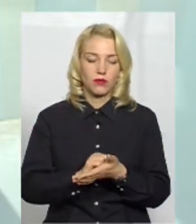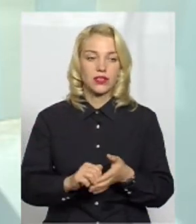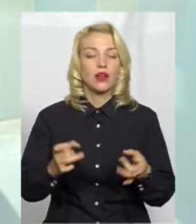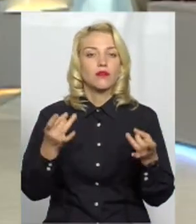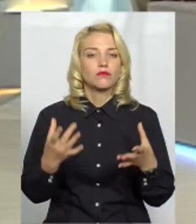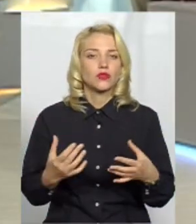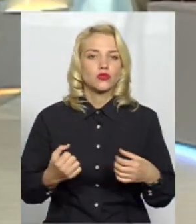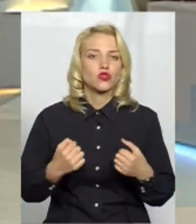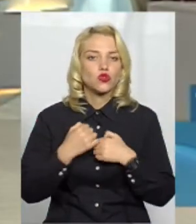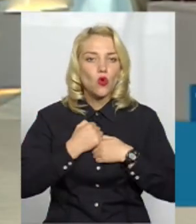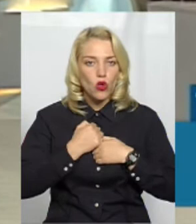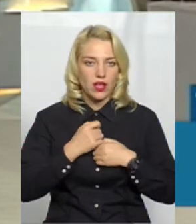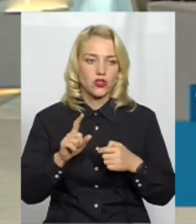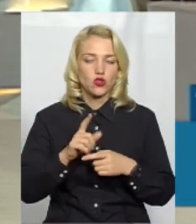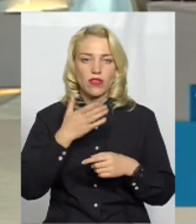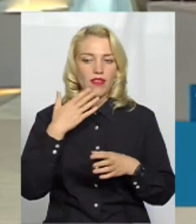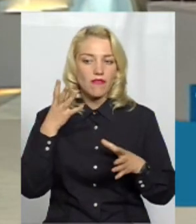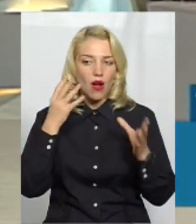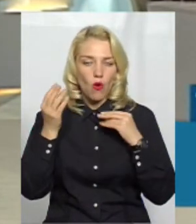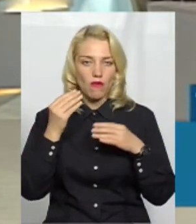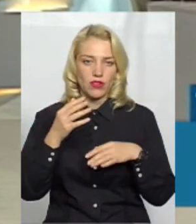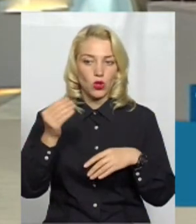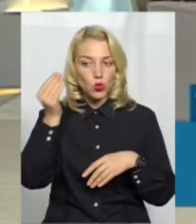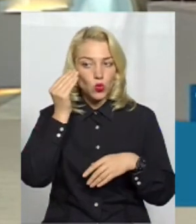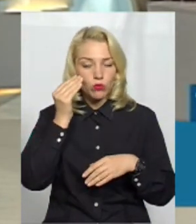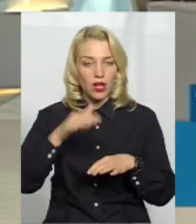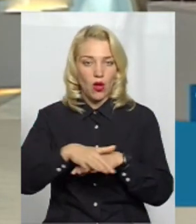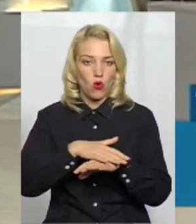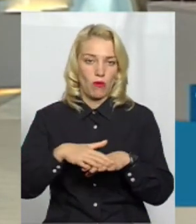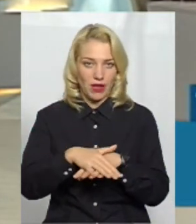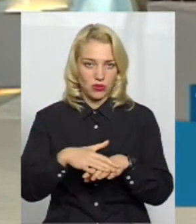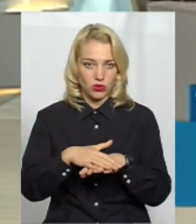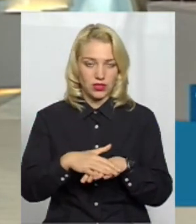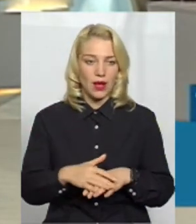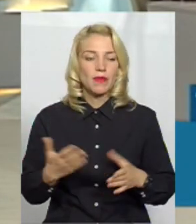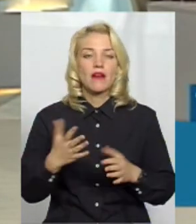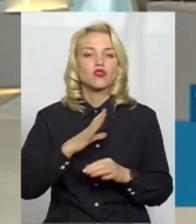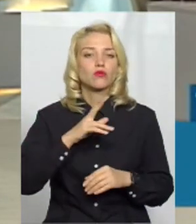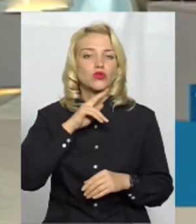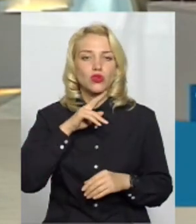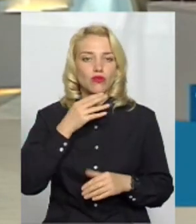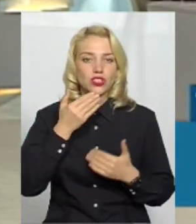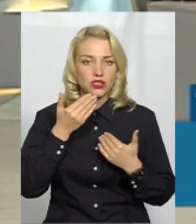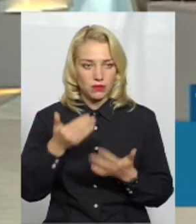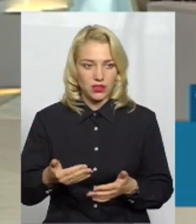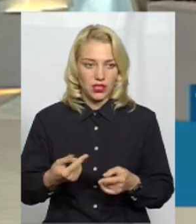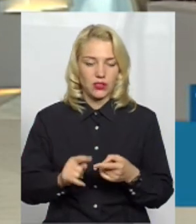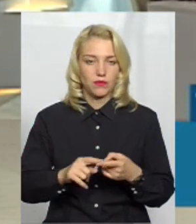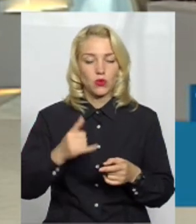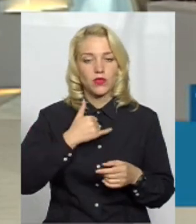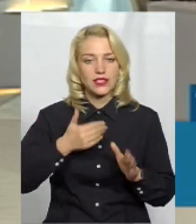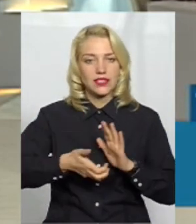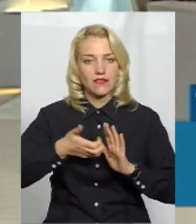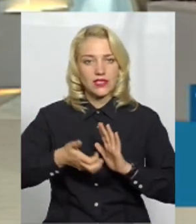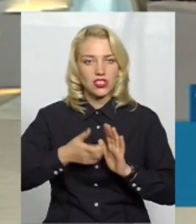Просто шкода, що не враховані думки громадськості, в чому були основні зауваження? Основні зауваження – це в нас